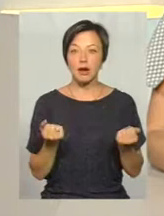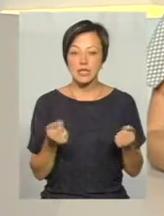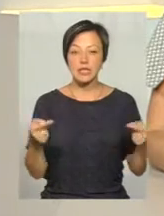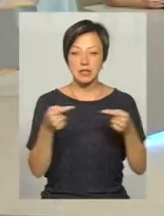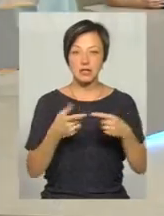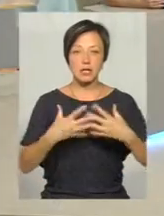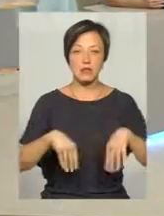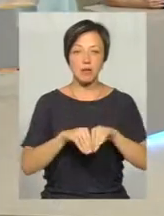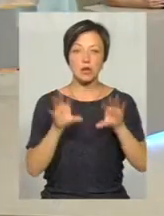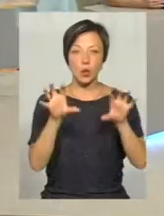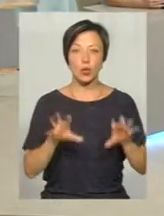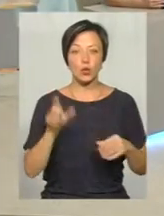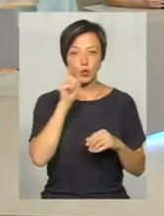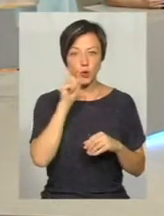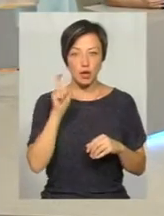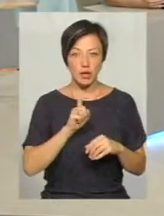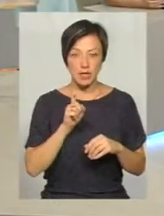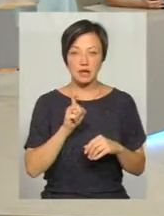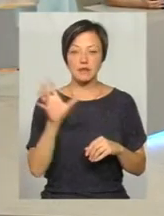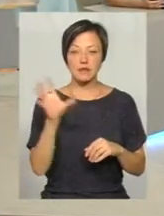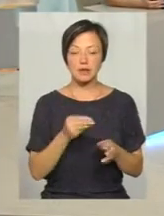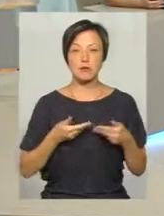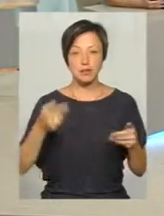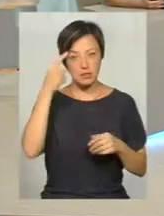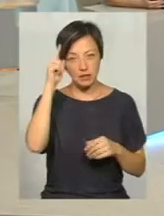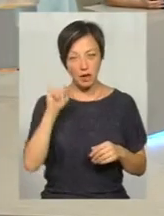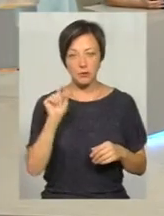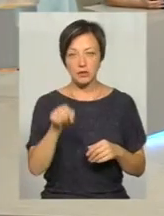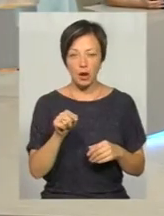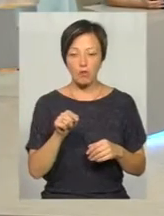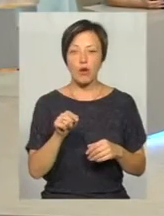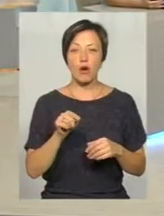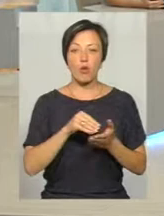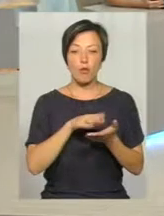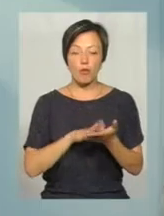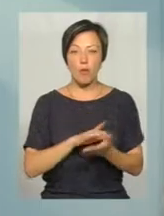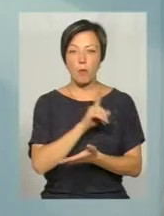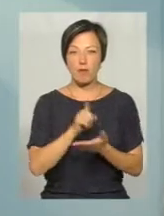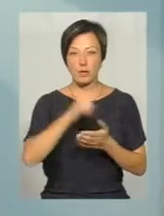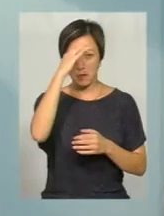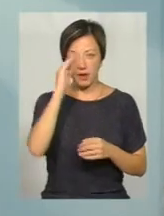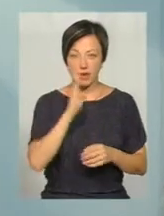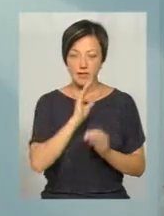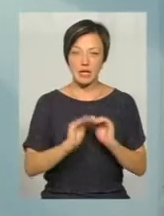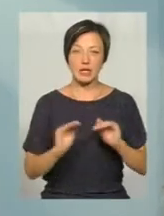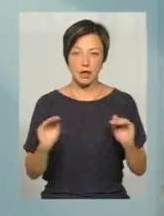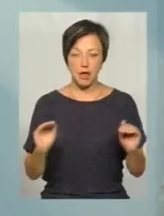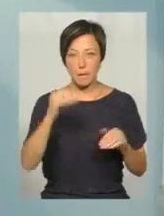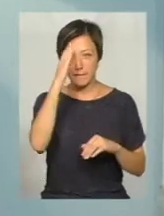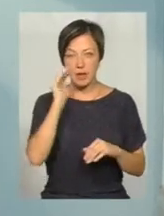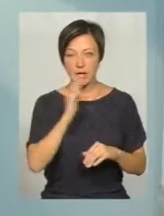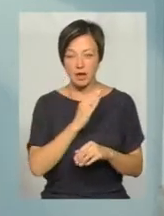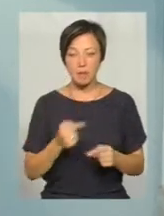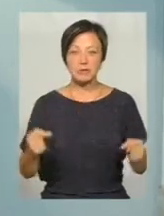згідно Сімейного кодексу України, всі ми знаємо, що там обумовлено обов'язки як батьків, так і дітей. Батьки